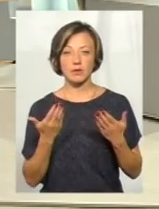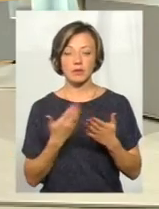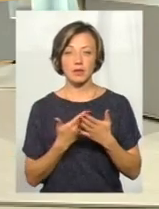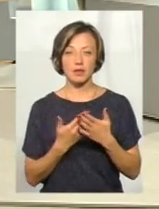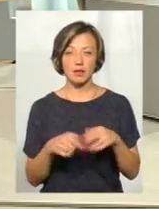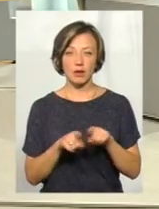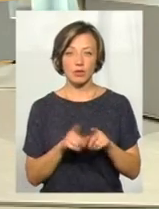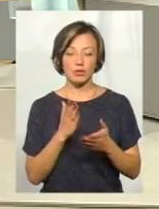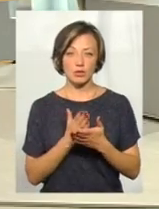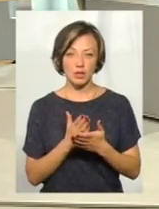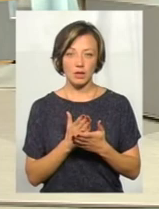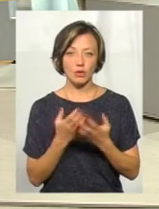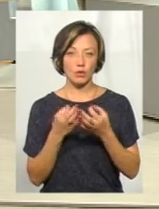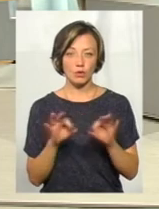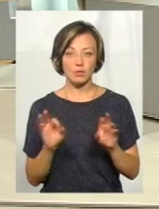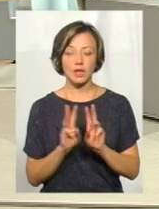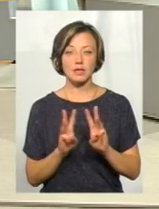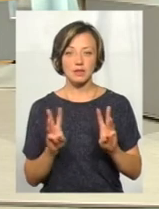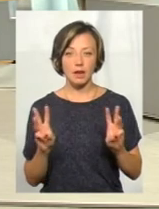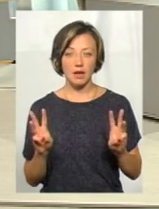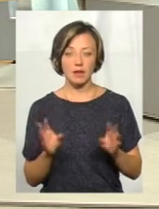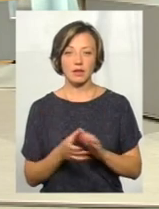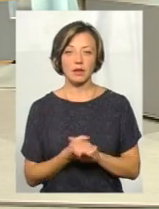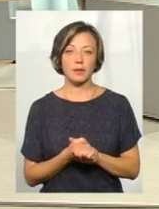також є в доступі на сайті.